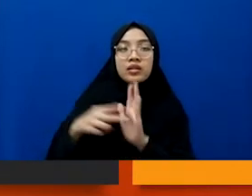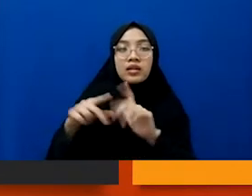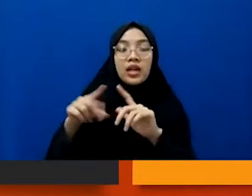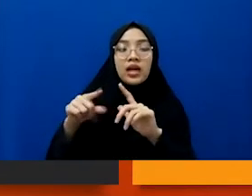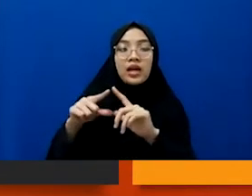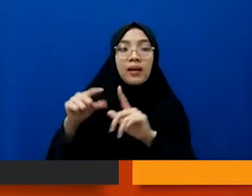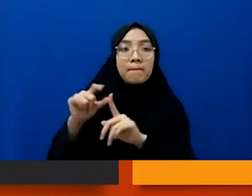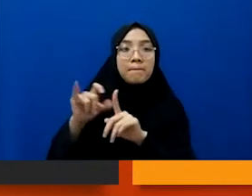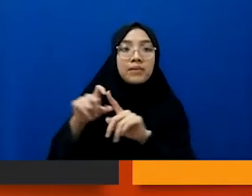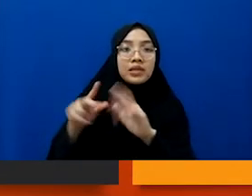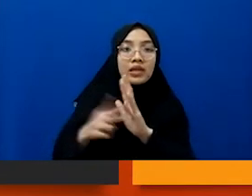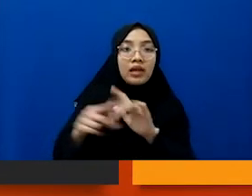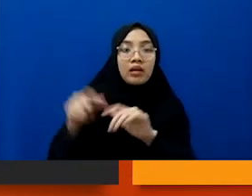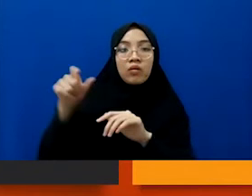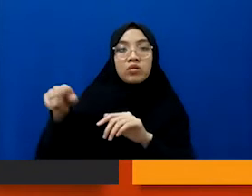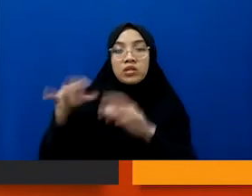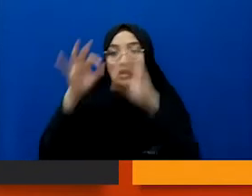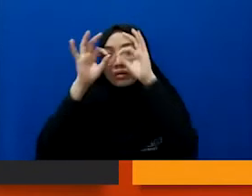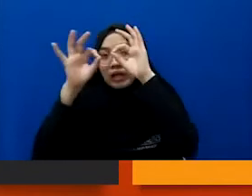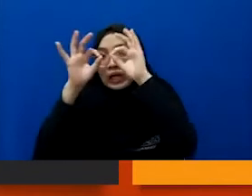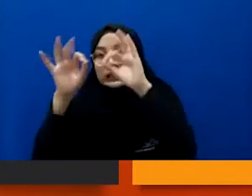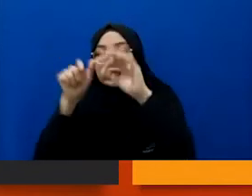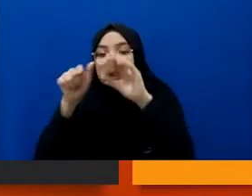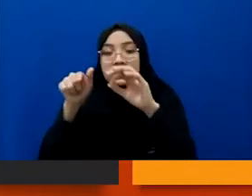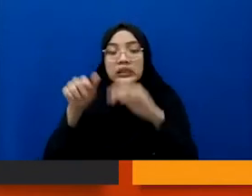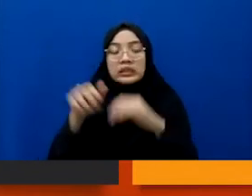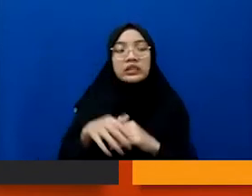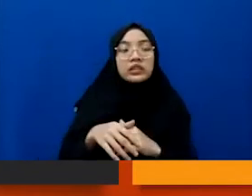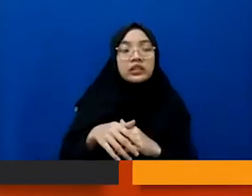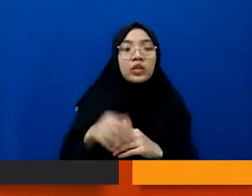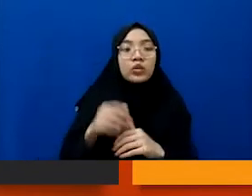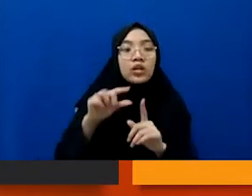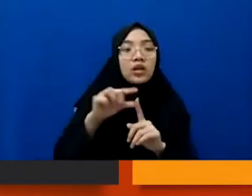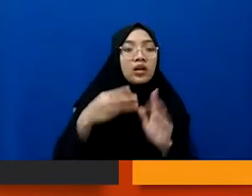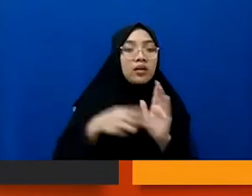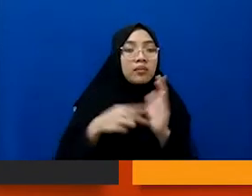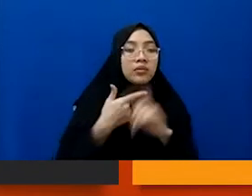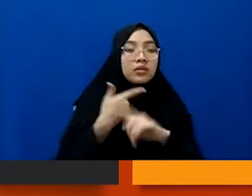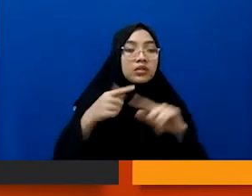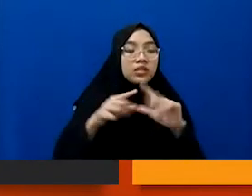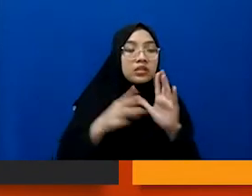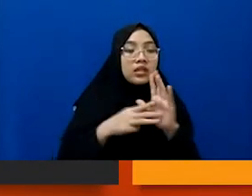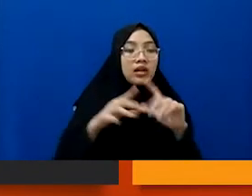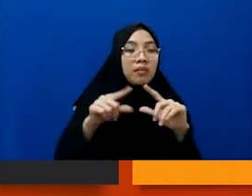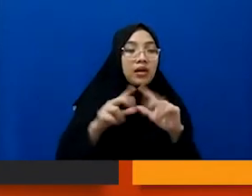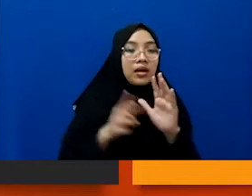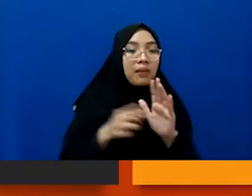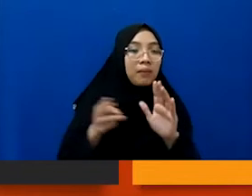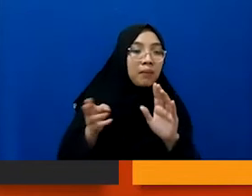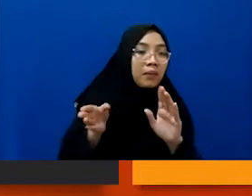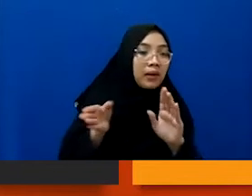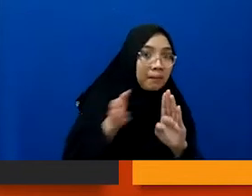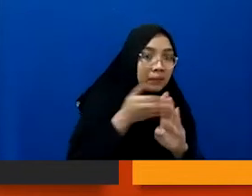yang jadi saksi mata itu namanya penyamaran menempel kemudian ada juga yang namanya